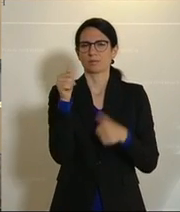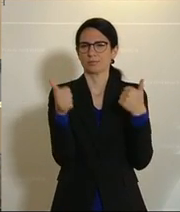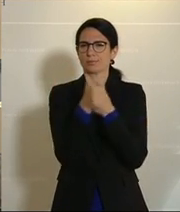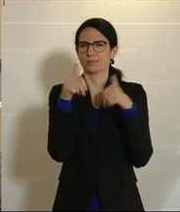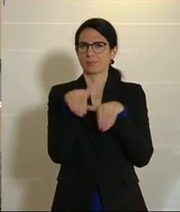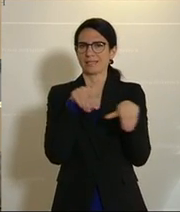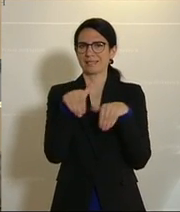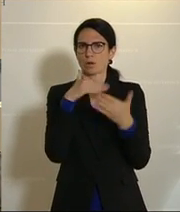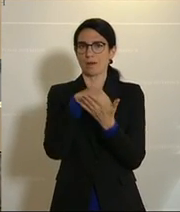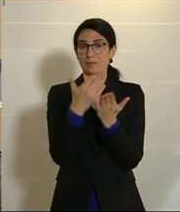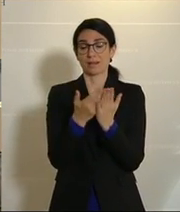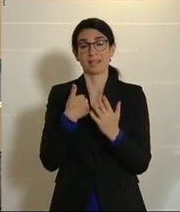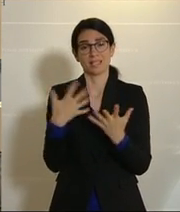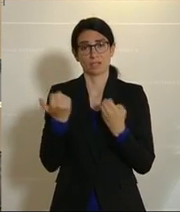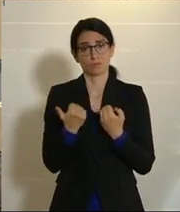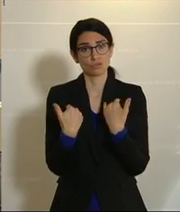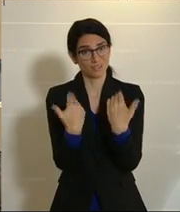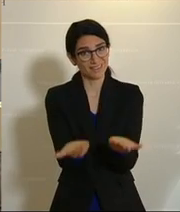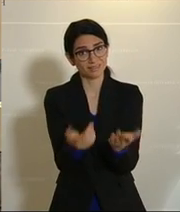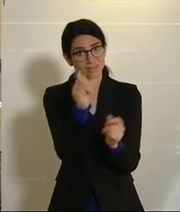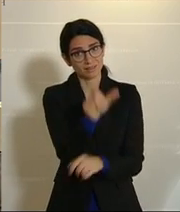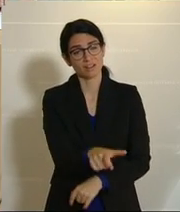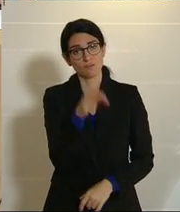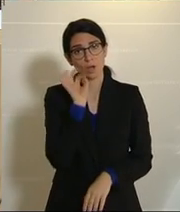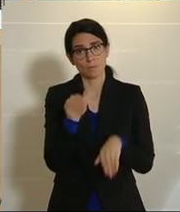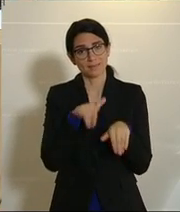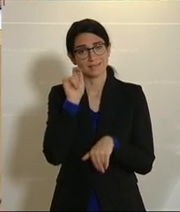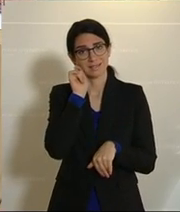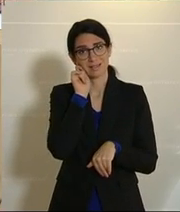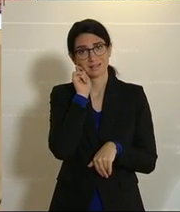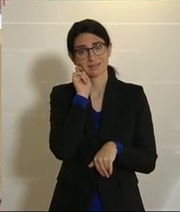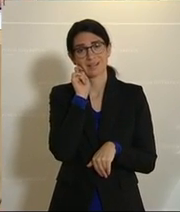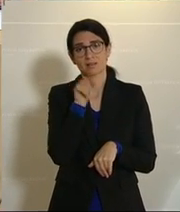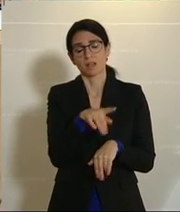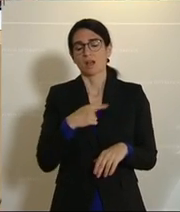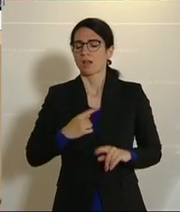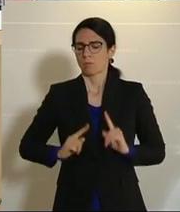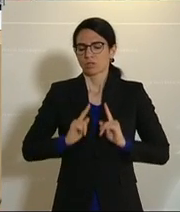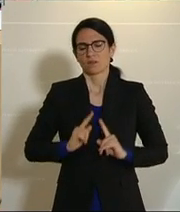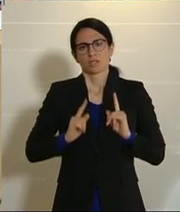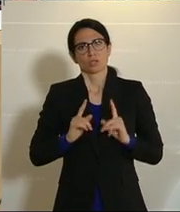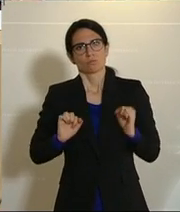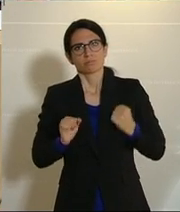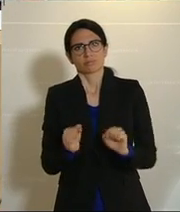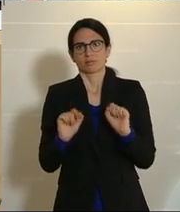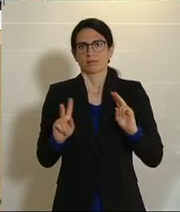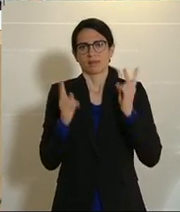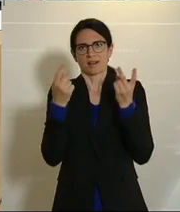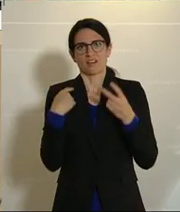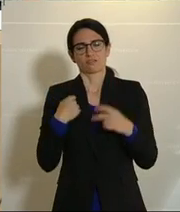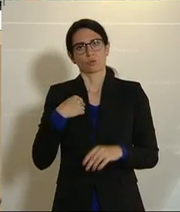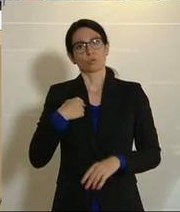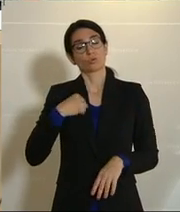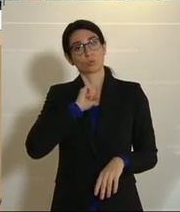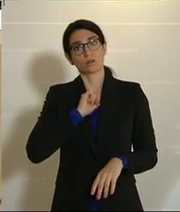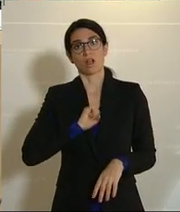Ministerium. Ich wünsche Ihnen, dir, liebe Frau Ministerin, ich wünsche dir den Elan und die Geduld, aber auch das Durchhaltevermögen, das